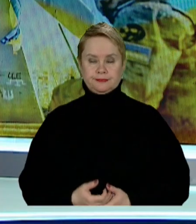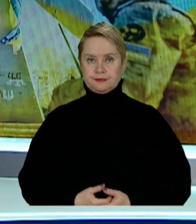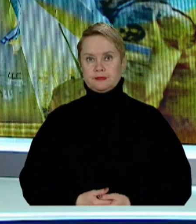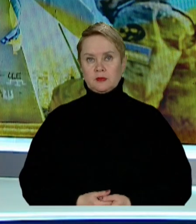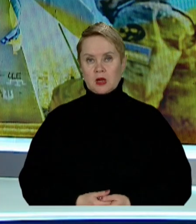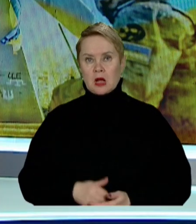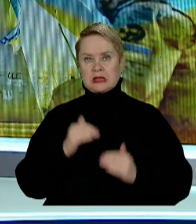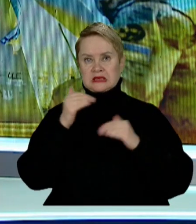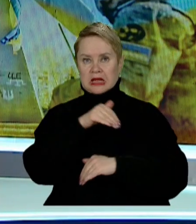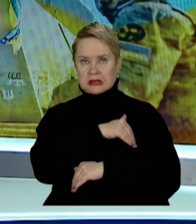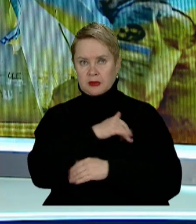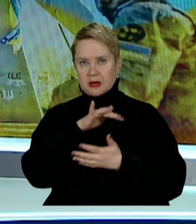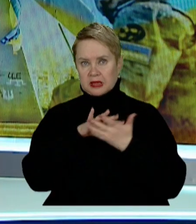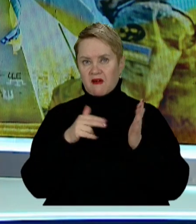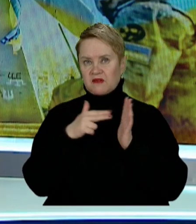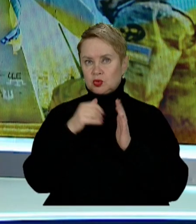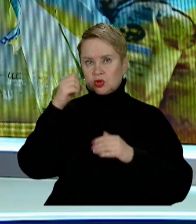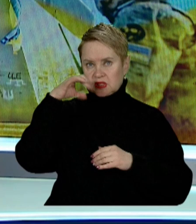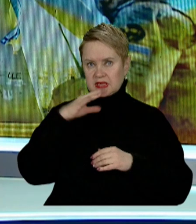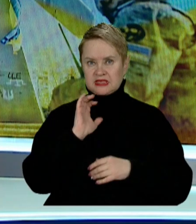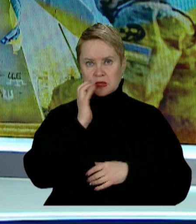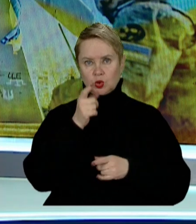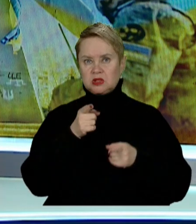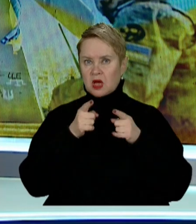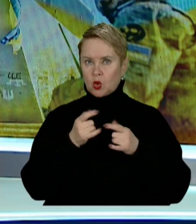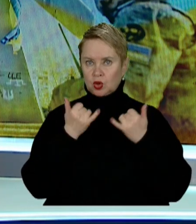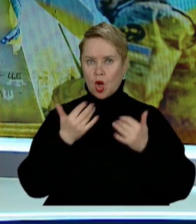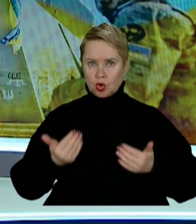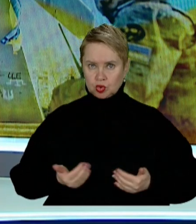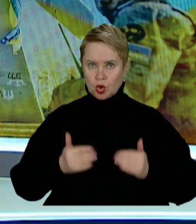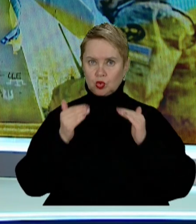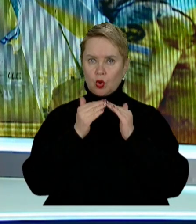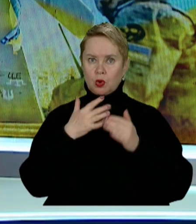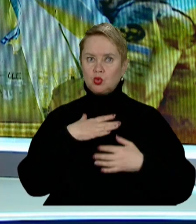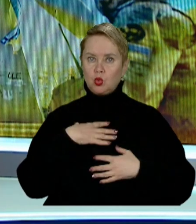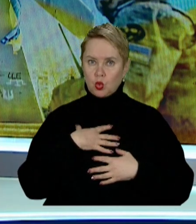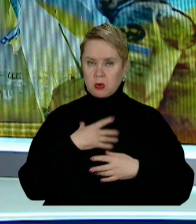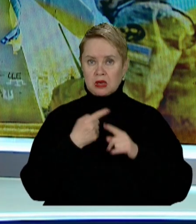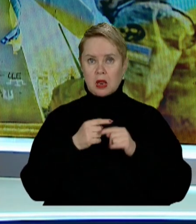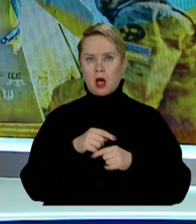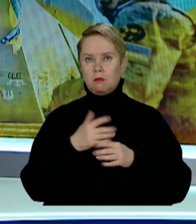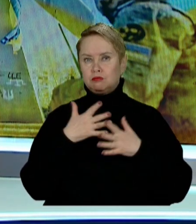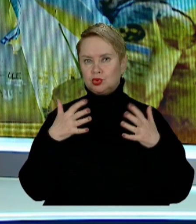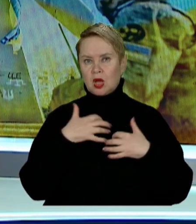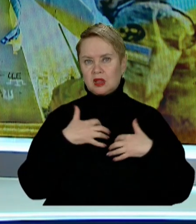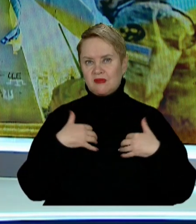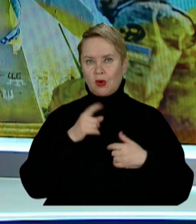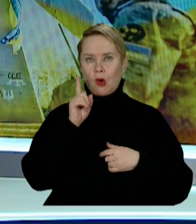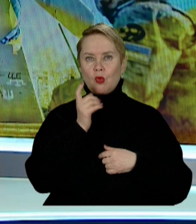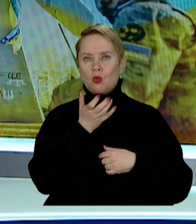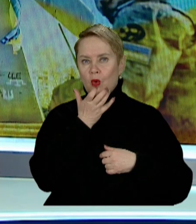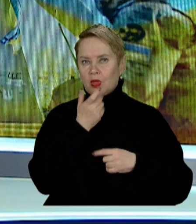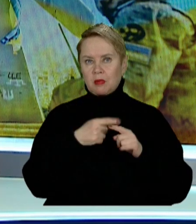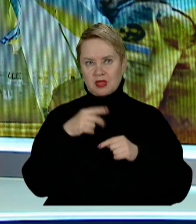Низька температура та тривале відключення світла – серйозна загроза для життя домашніх улюбленців. Адже для більшості тварин комфортні